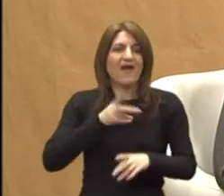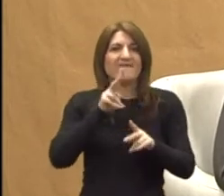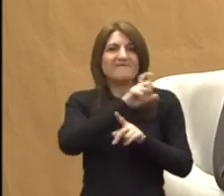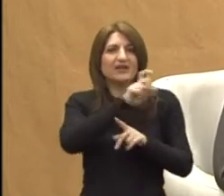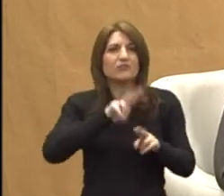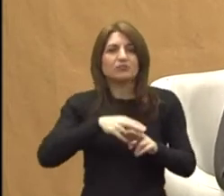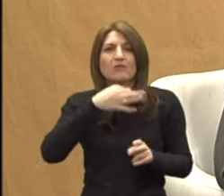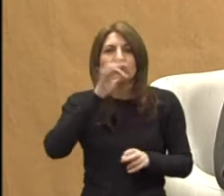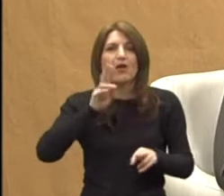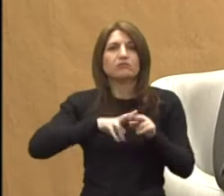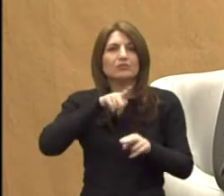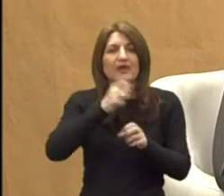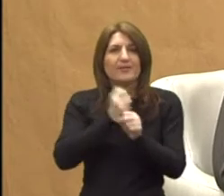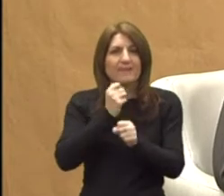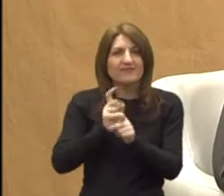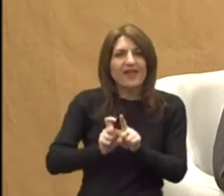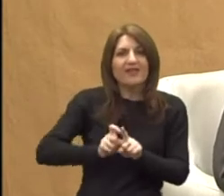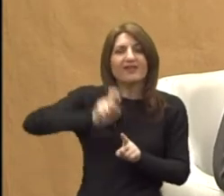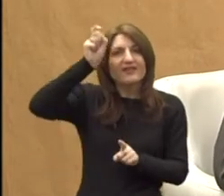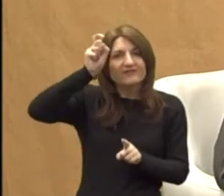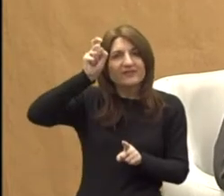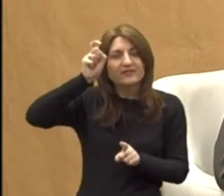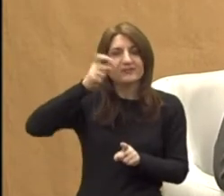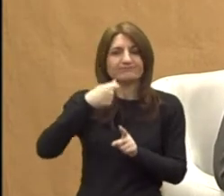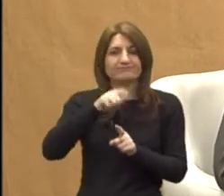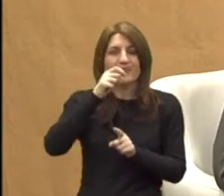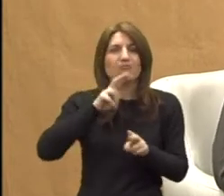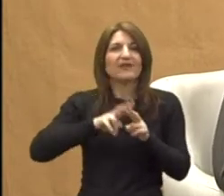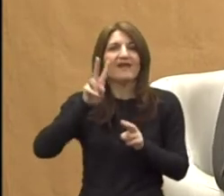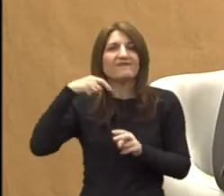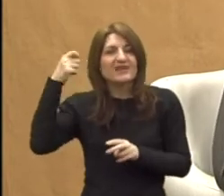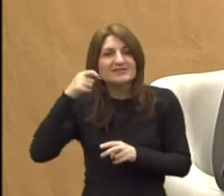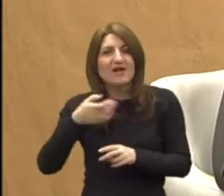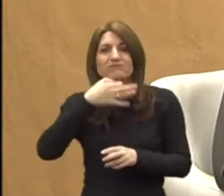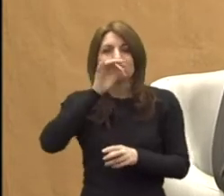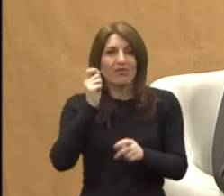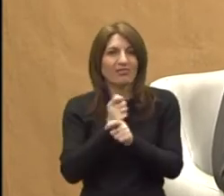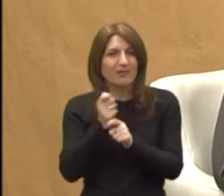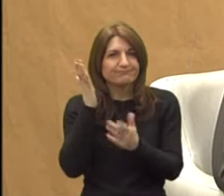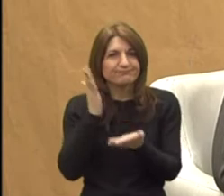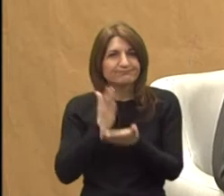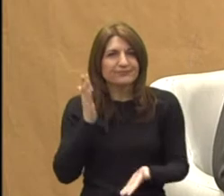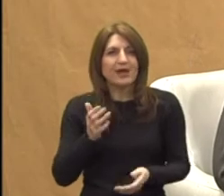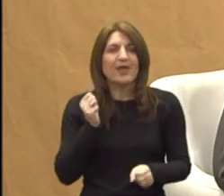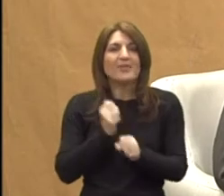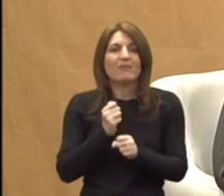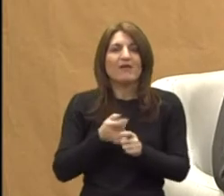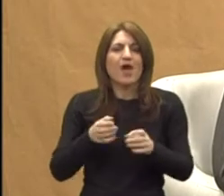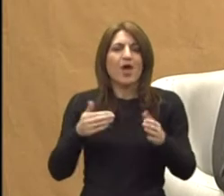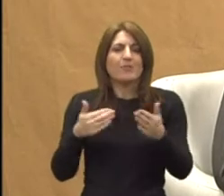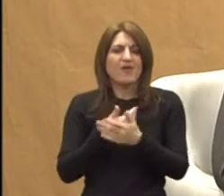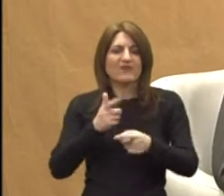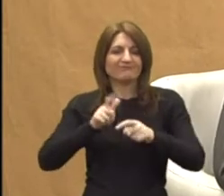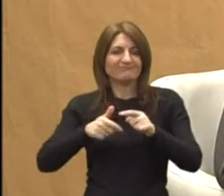Uvrtić će biti ugrađen lift. Prilagodit ćemo toalete. Nabavit ćemo didaktičku opremu.